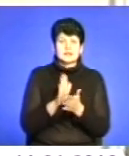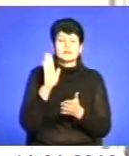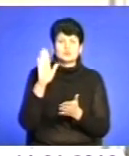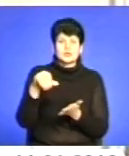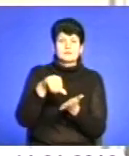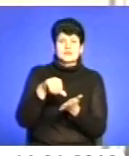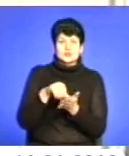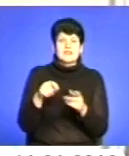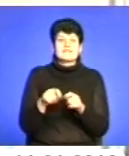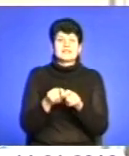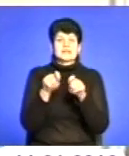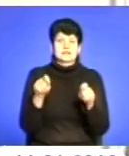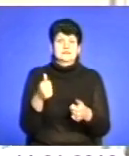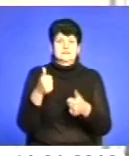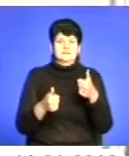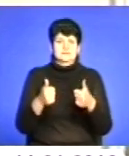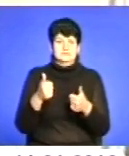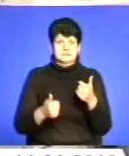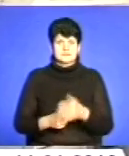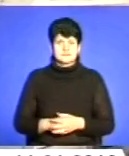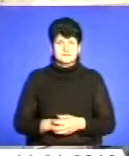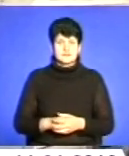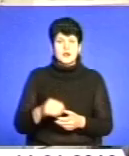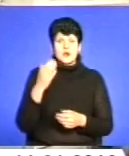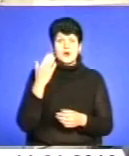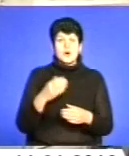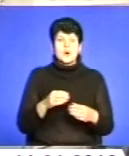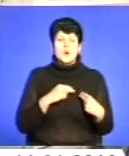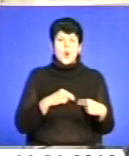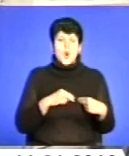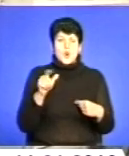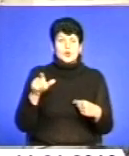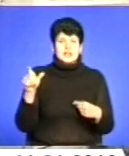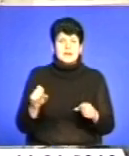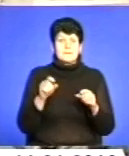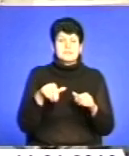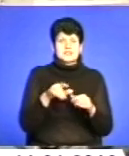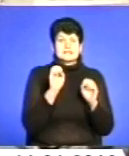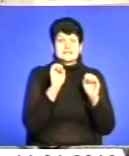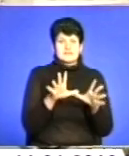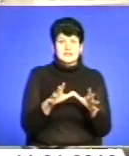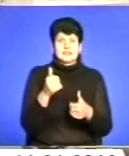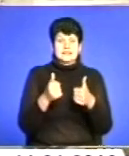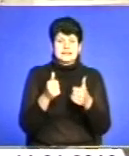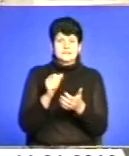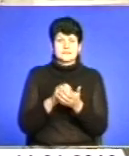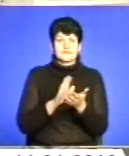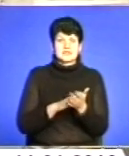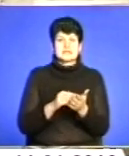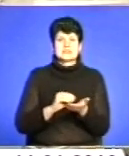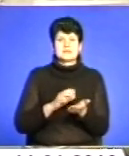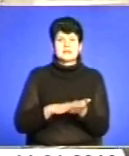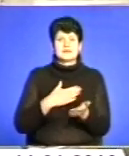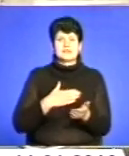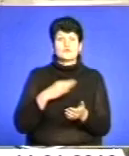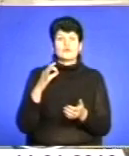присутніми під час відкриття тендерних пропозицій. Колега прийшла здавати тендерну пропозицію вже, записали нас в 9.07,